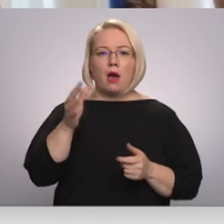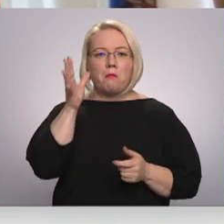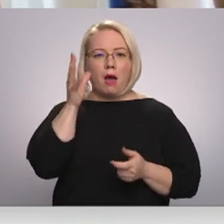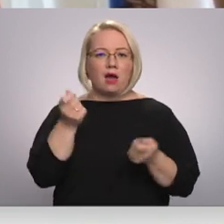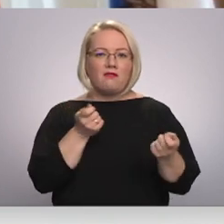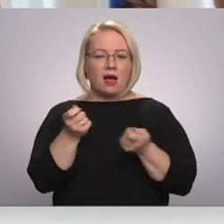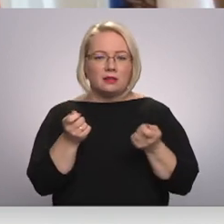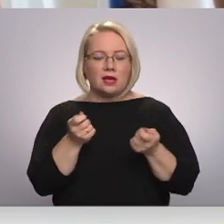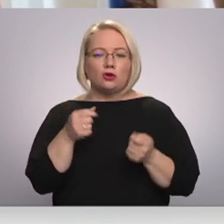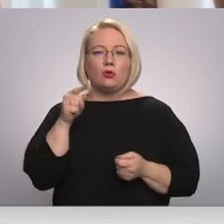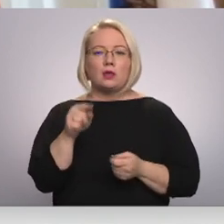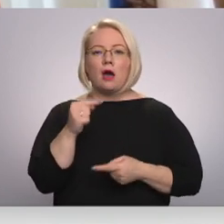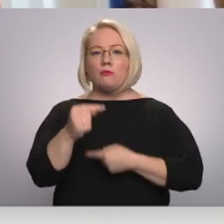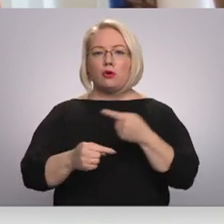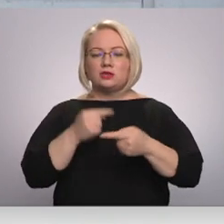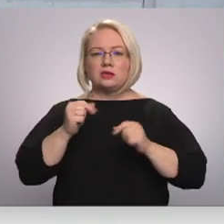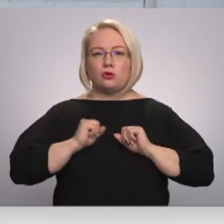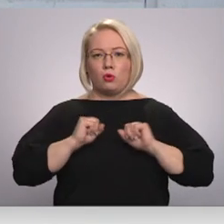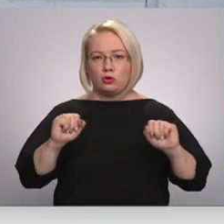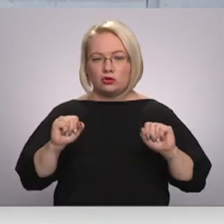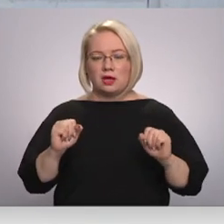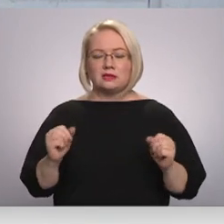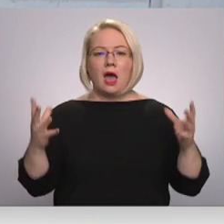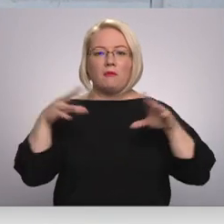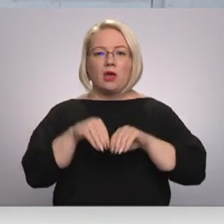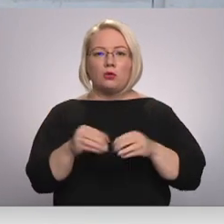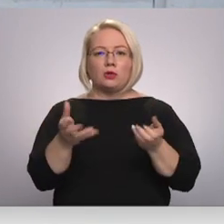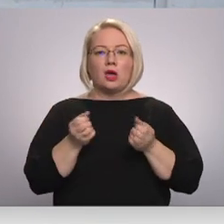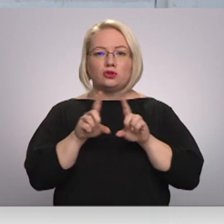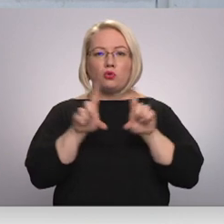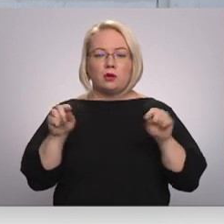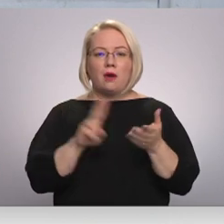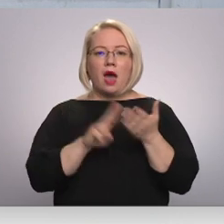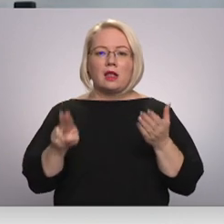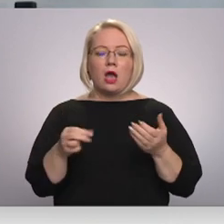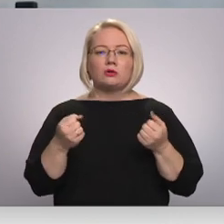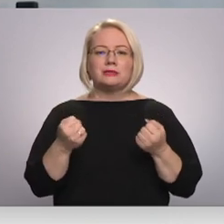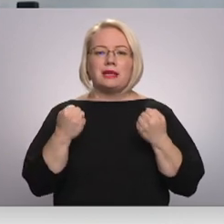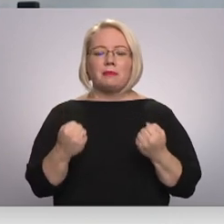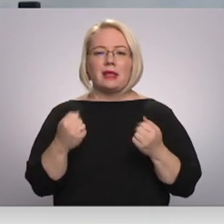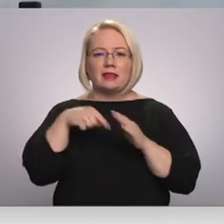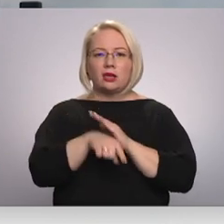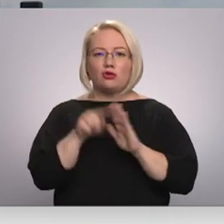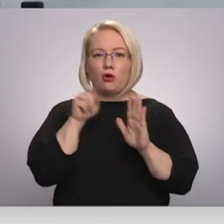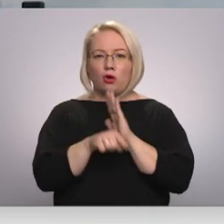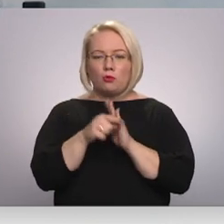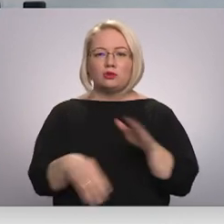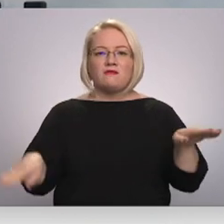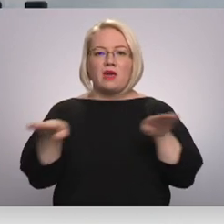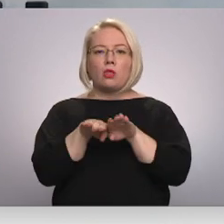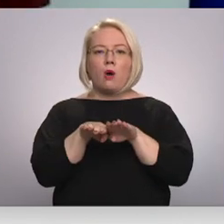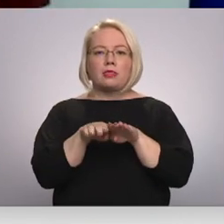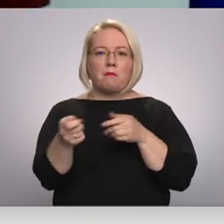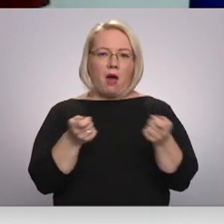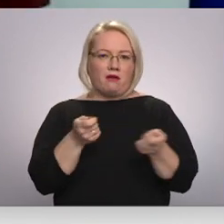un šī procesa nodrošinātājs. Apvienotais uzņēmums ļaušot stiprināt iekšējo kontroli un tam būs vienota pārvaldība.